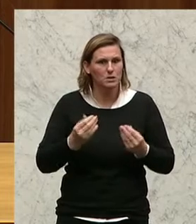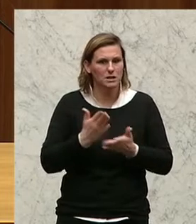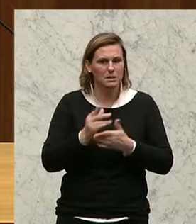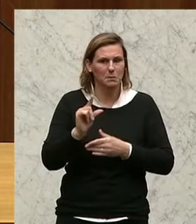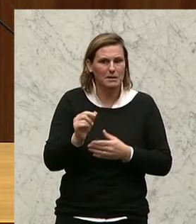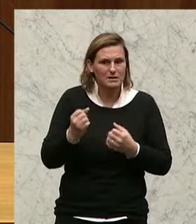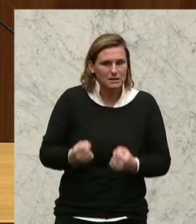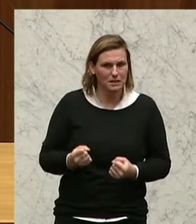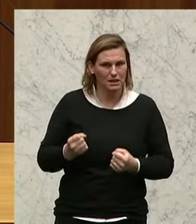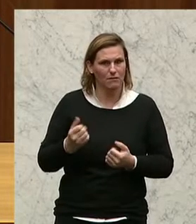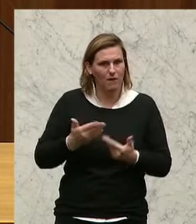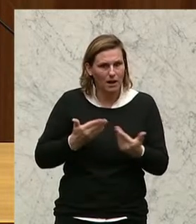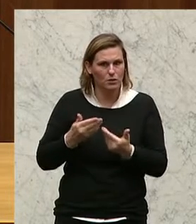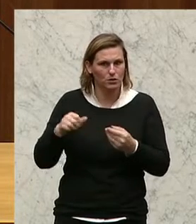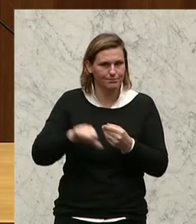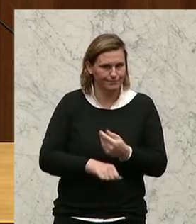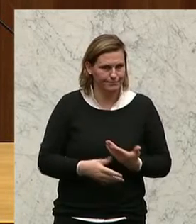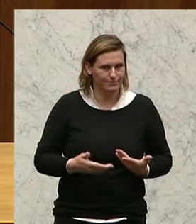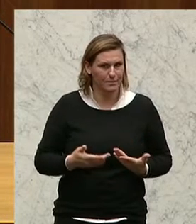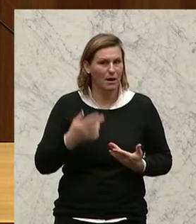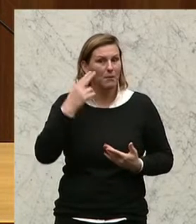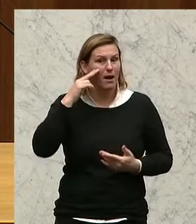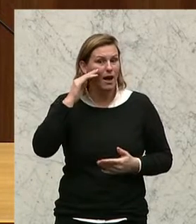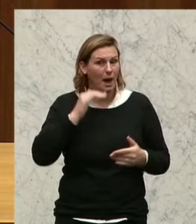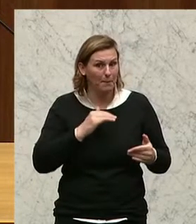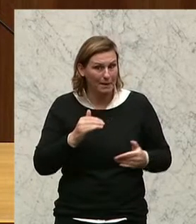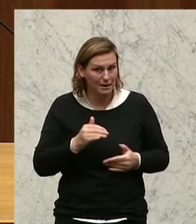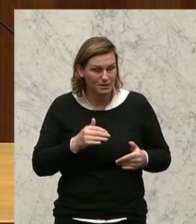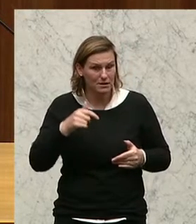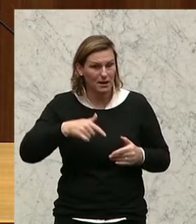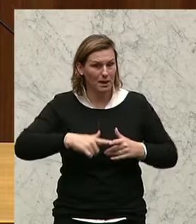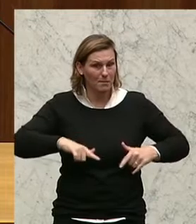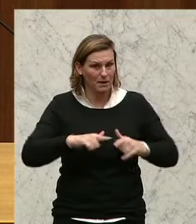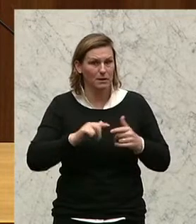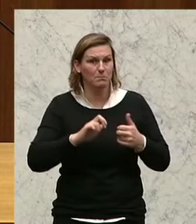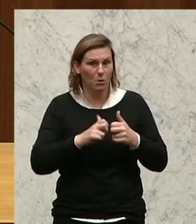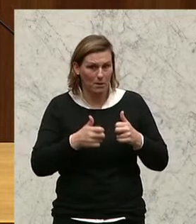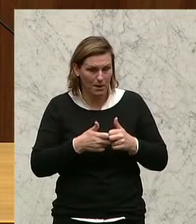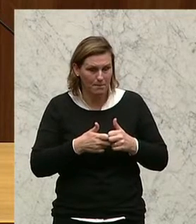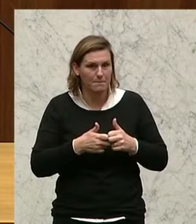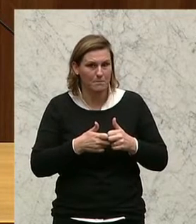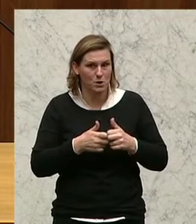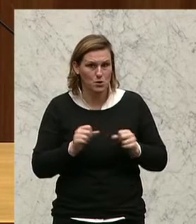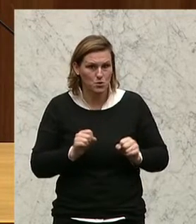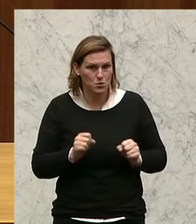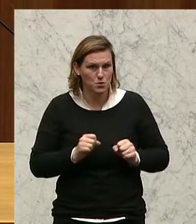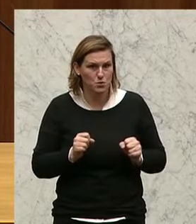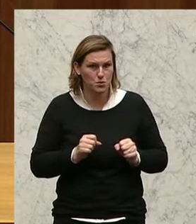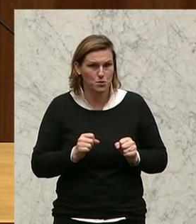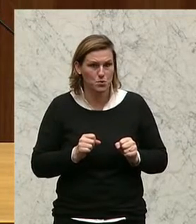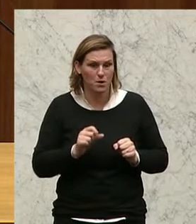Mindestsicherungsverhandlungen gescheitert sind. Herr Minister, wir haben hier in diesem Land ein Problem. Wir haben einen enorm hohen